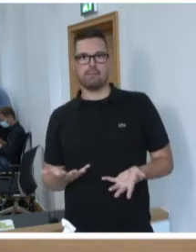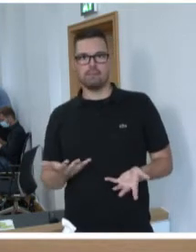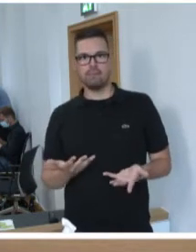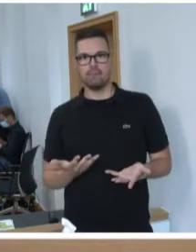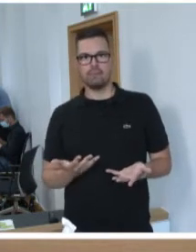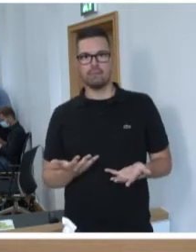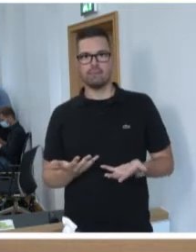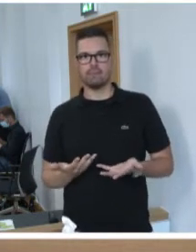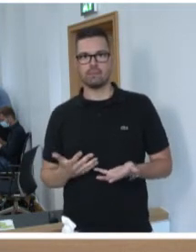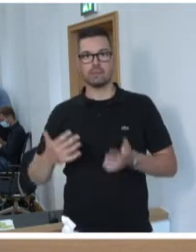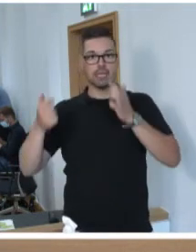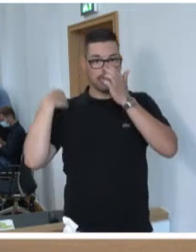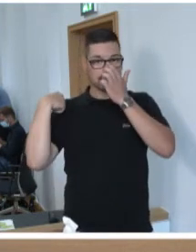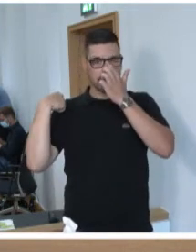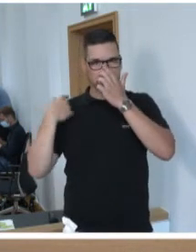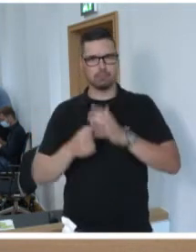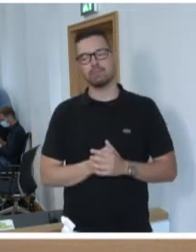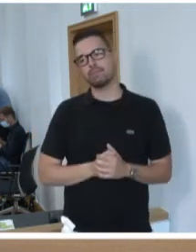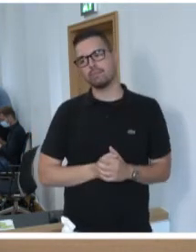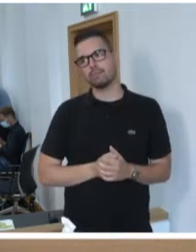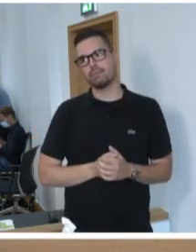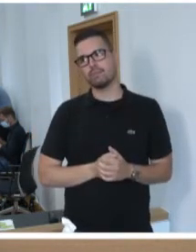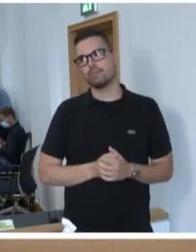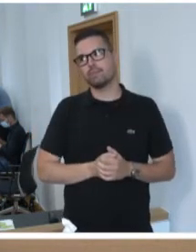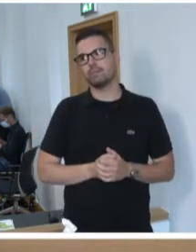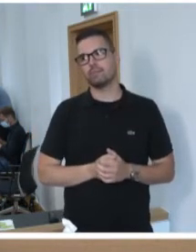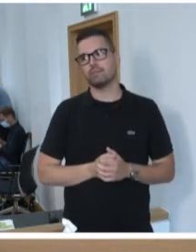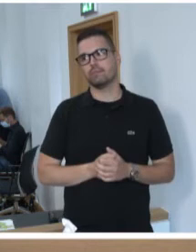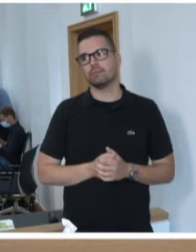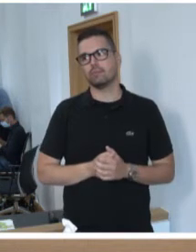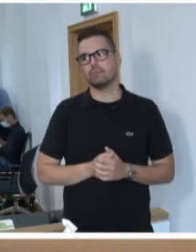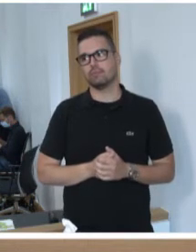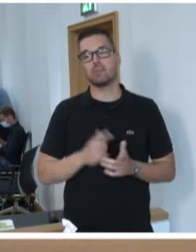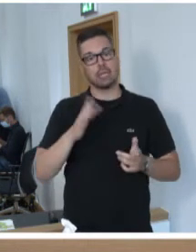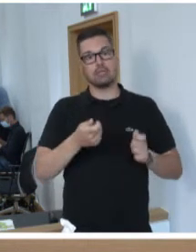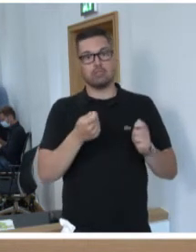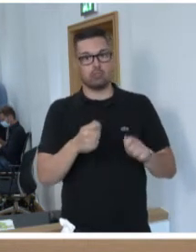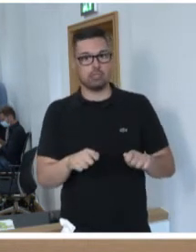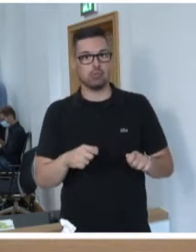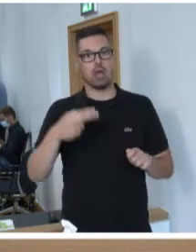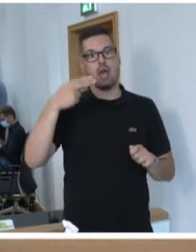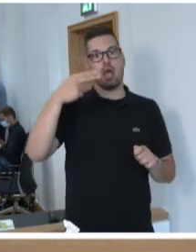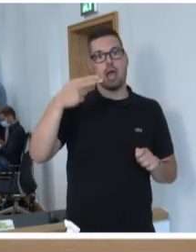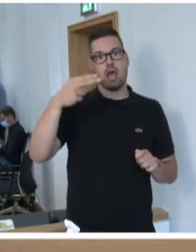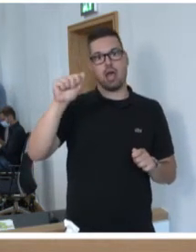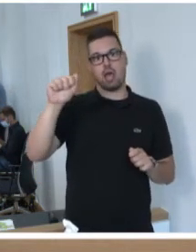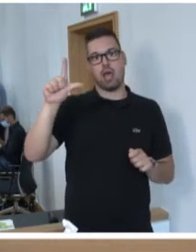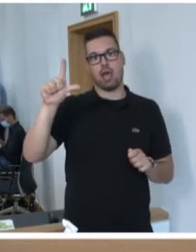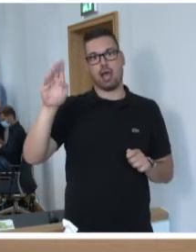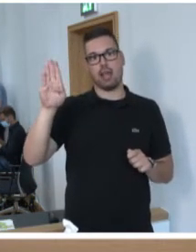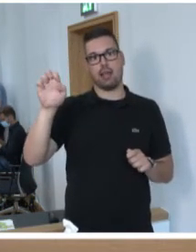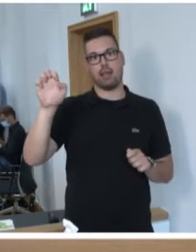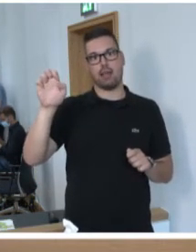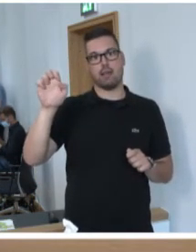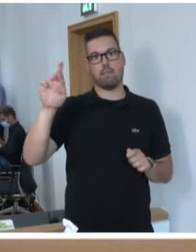Dieser Tag gestern, er ist nach der Schließung von Halberg-Guss der zweite